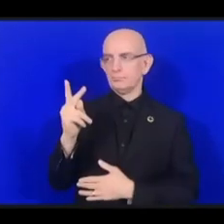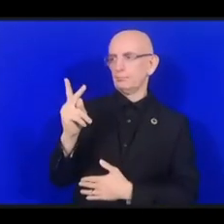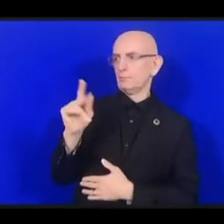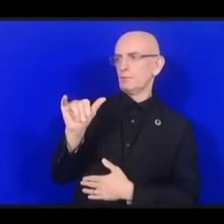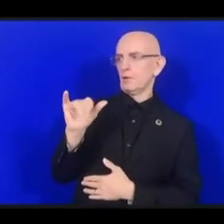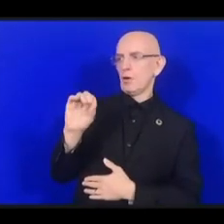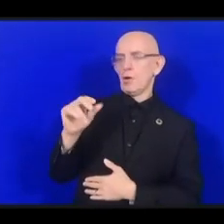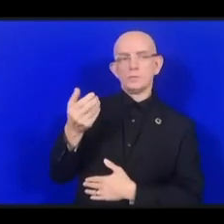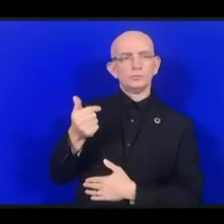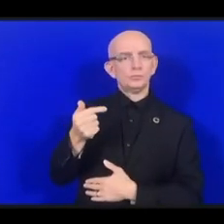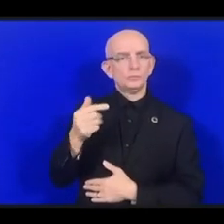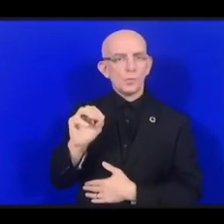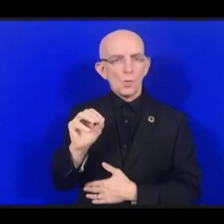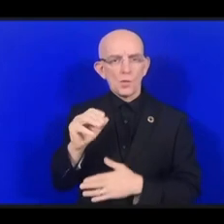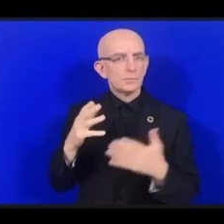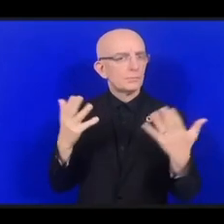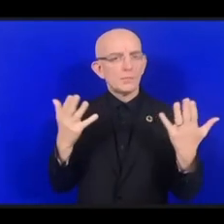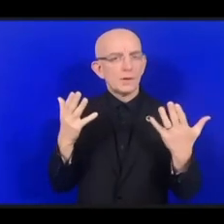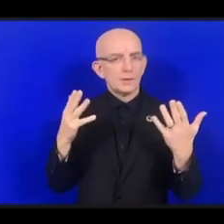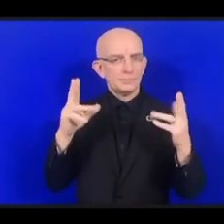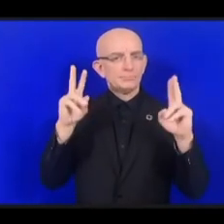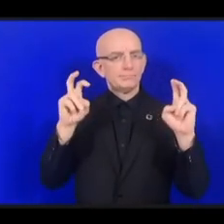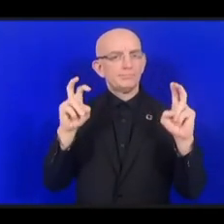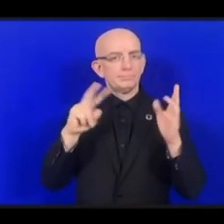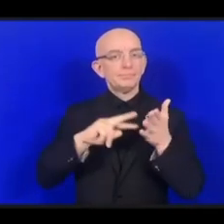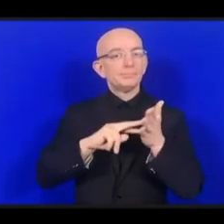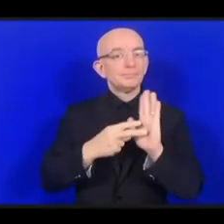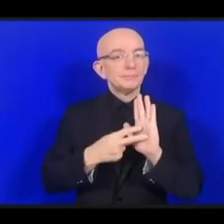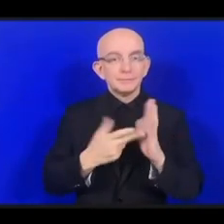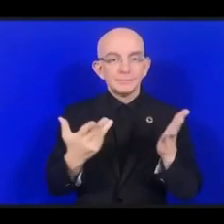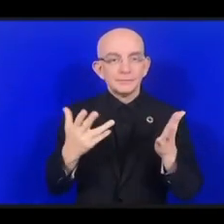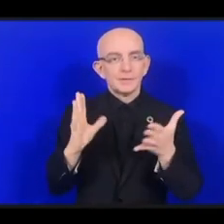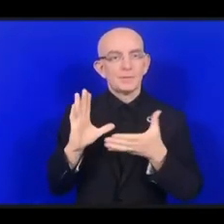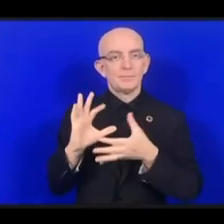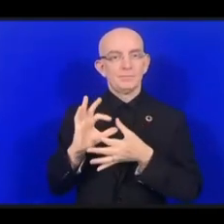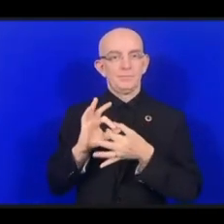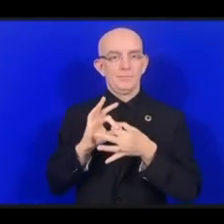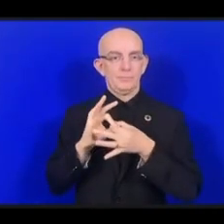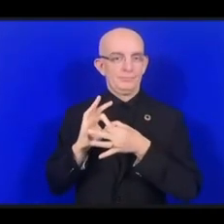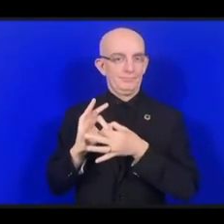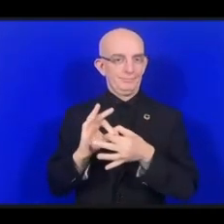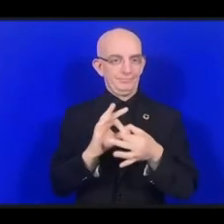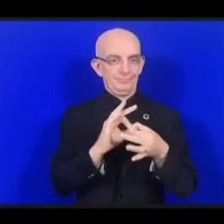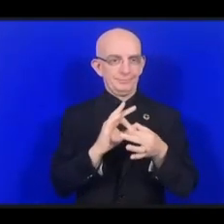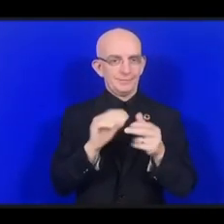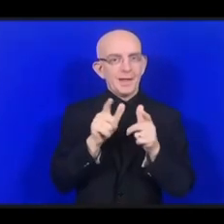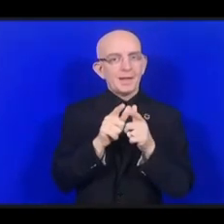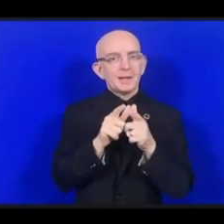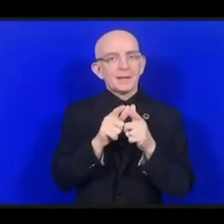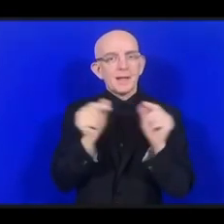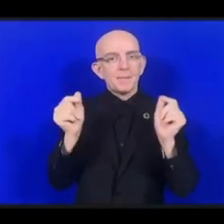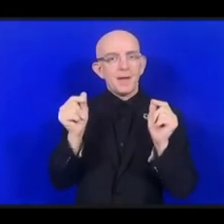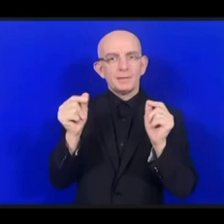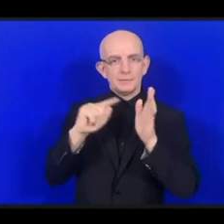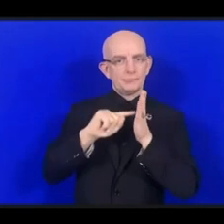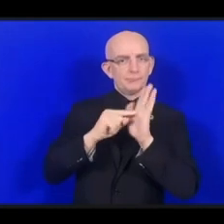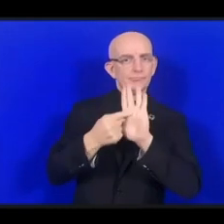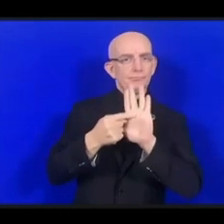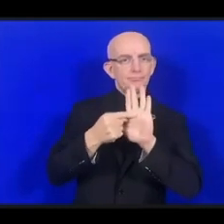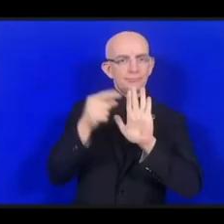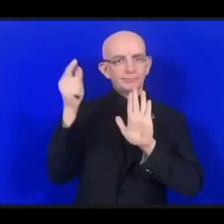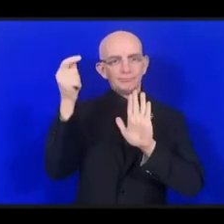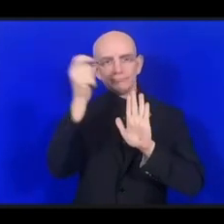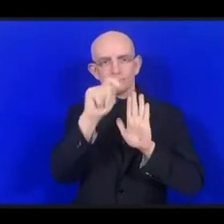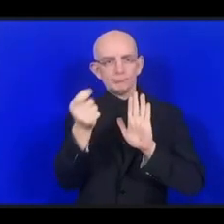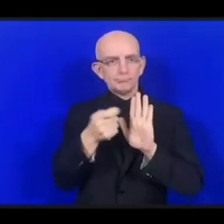японский иероглиф Канджи, который означает «связь». Он